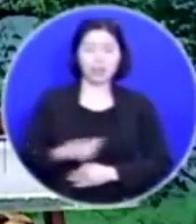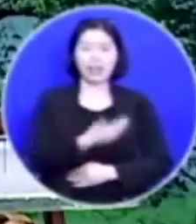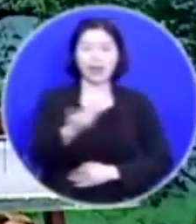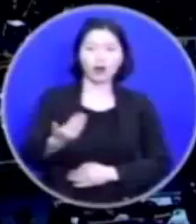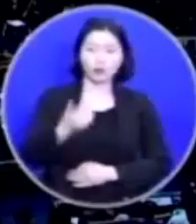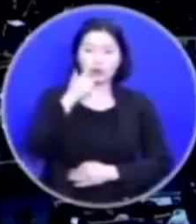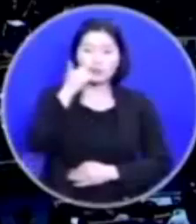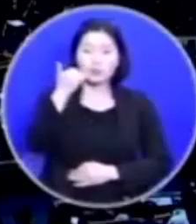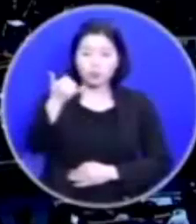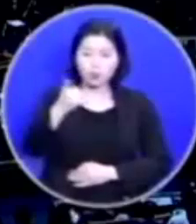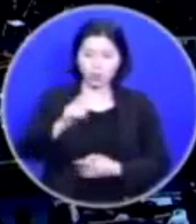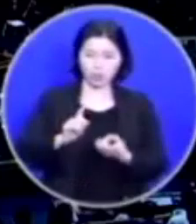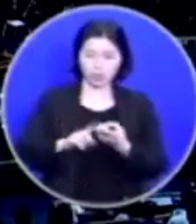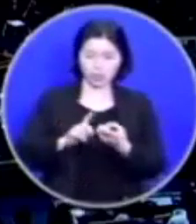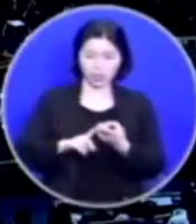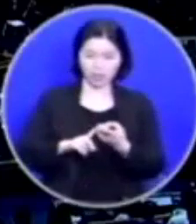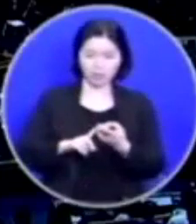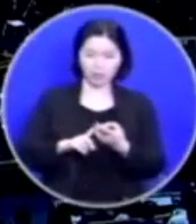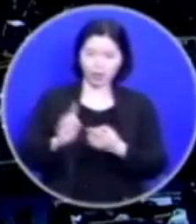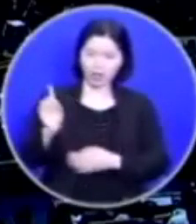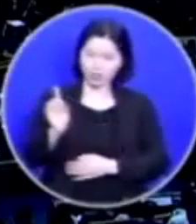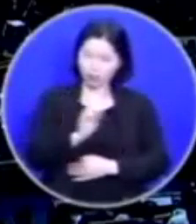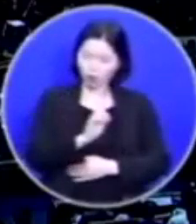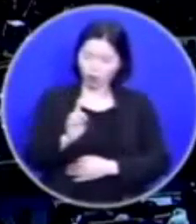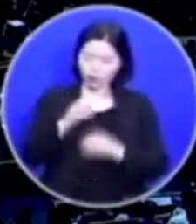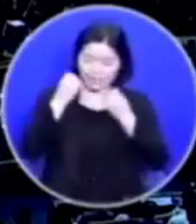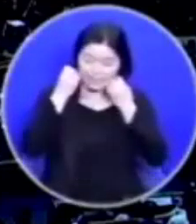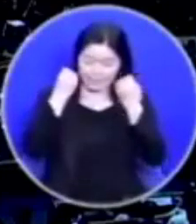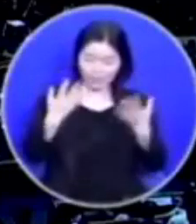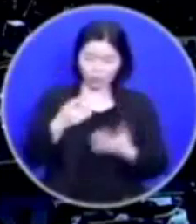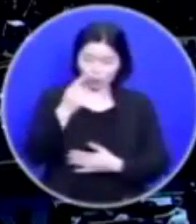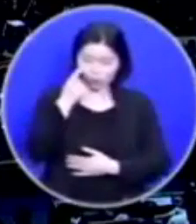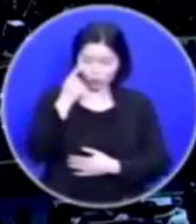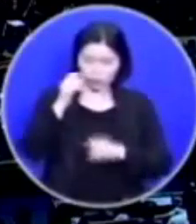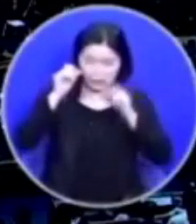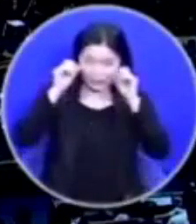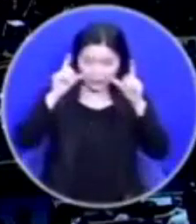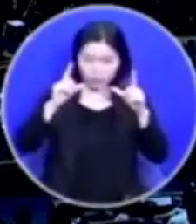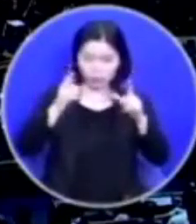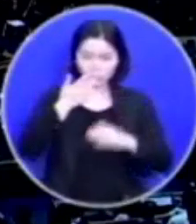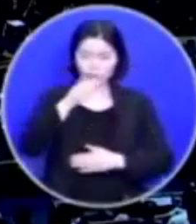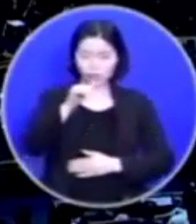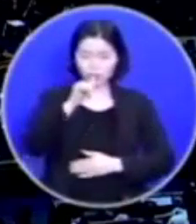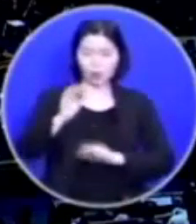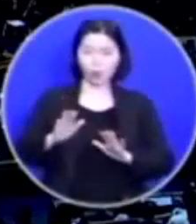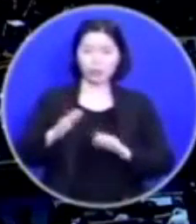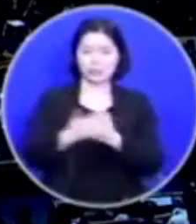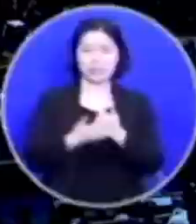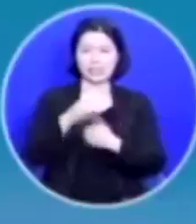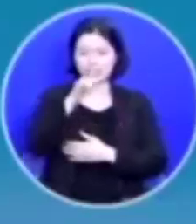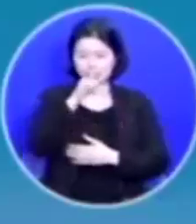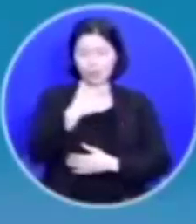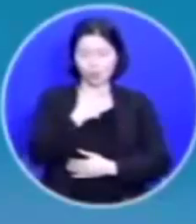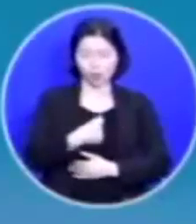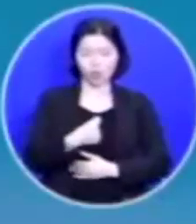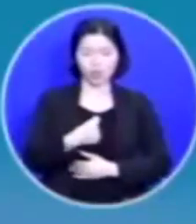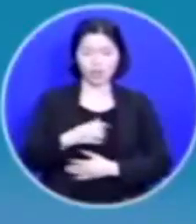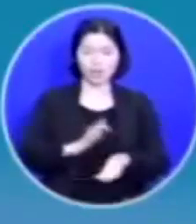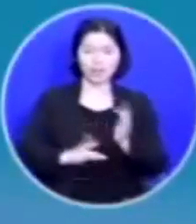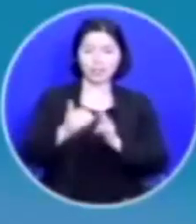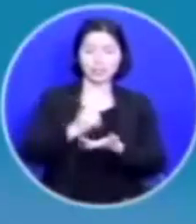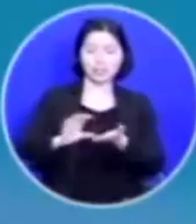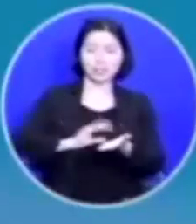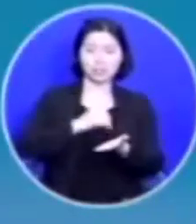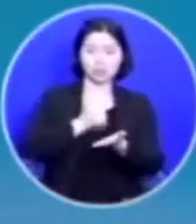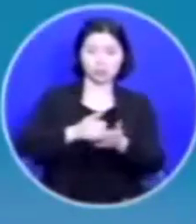부모님에 대하여 전혀 새로운 눈을 떠볼 수 있는 특별한 은혜가 오늘 있기를 원합니다 예수 그리스도